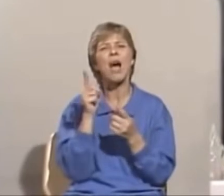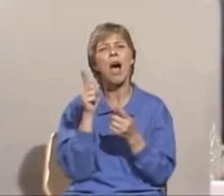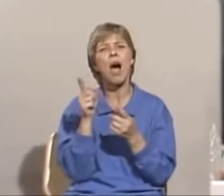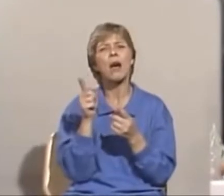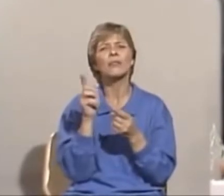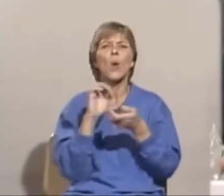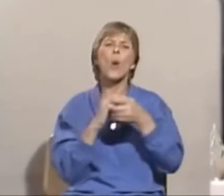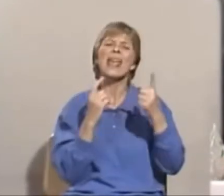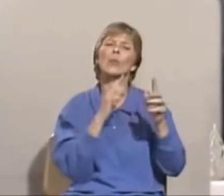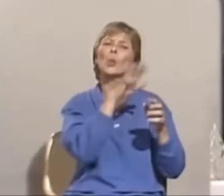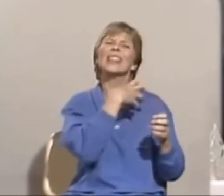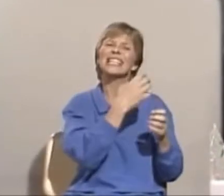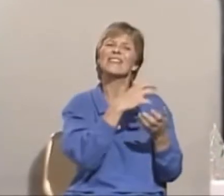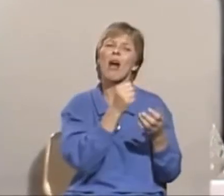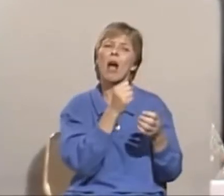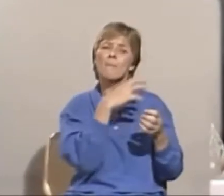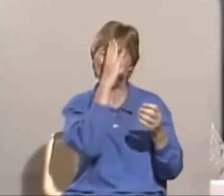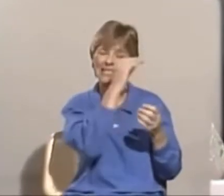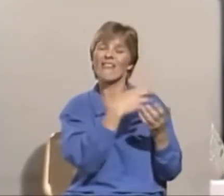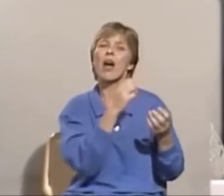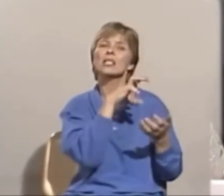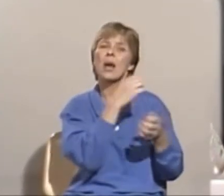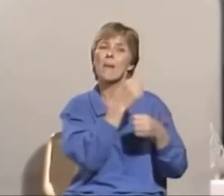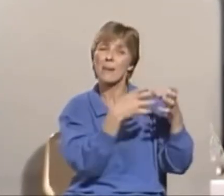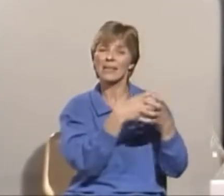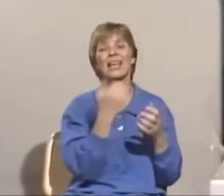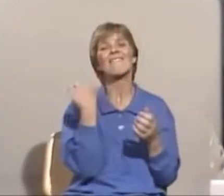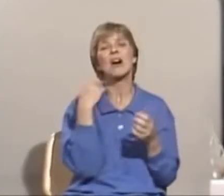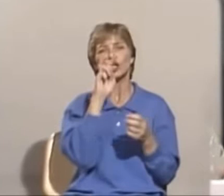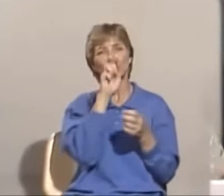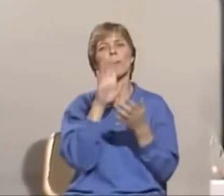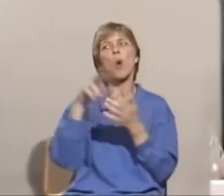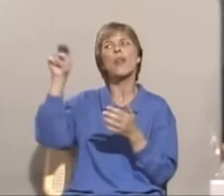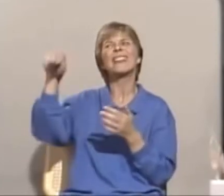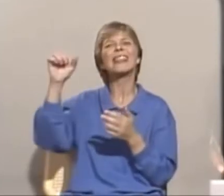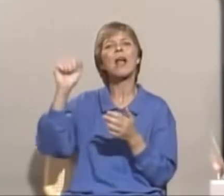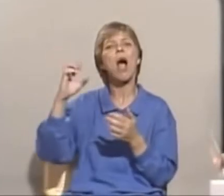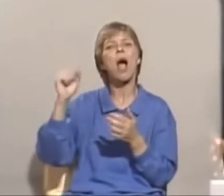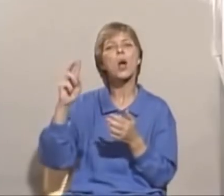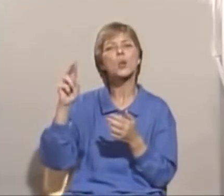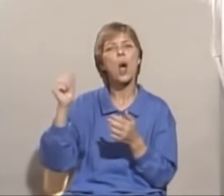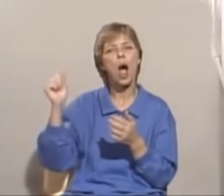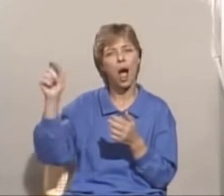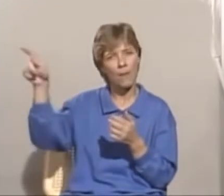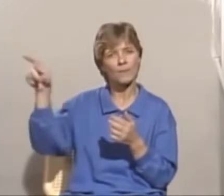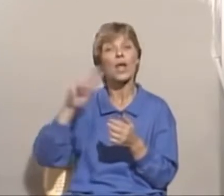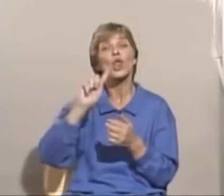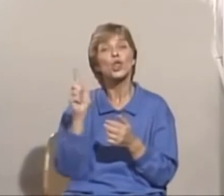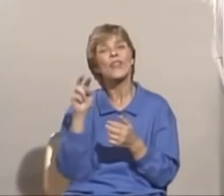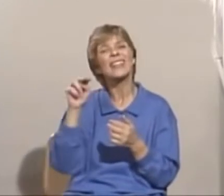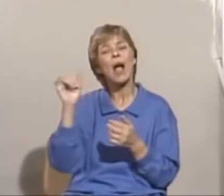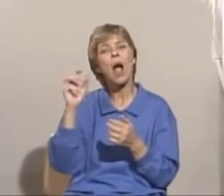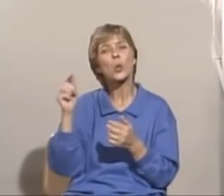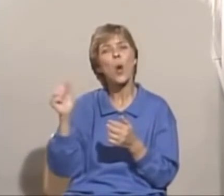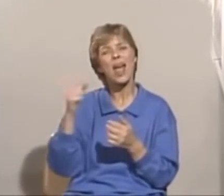utenriksminister fra Arbeiderpartiet vil være syne på Nicaragua. Når Nicaragua